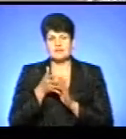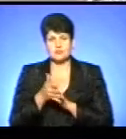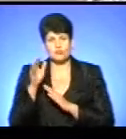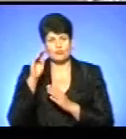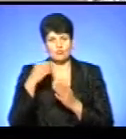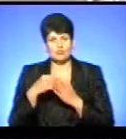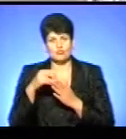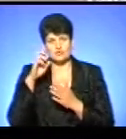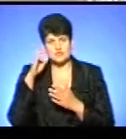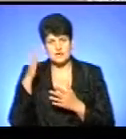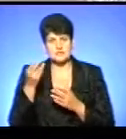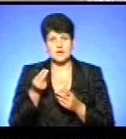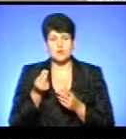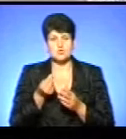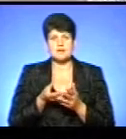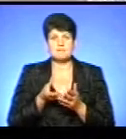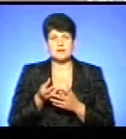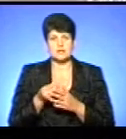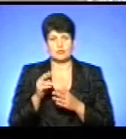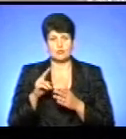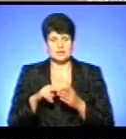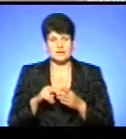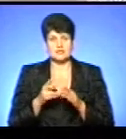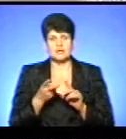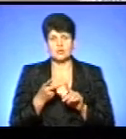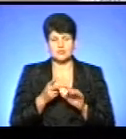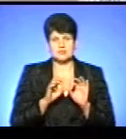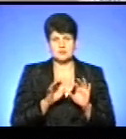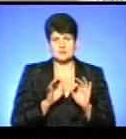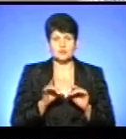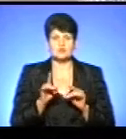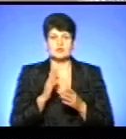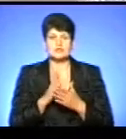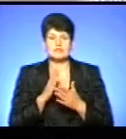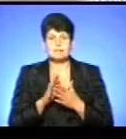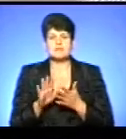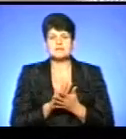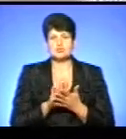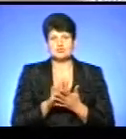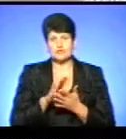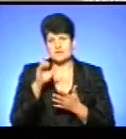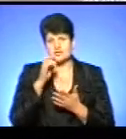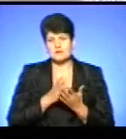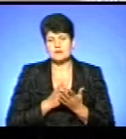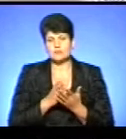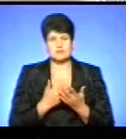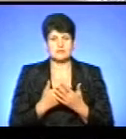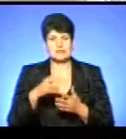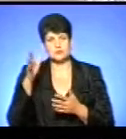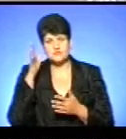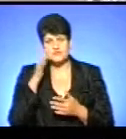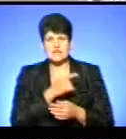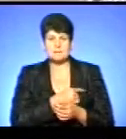гроші платників податків. Друга річ, яку ми хочемо розвінчувати, це те, що існують якісь безкоштовні державні познання. Приклад, освіта,